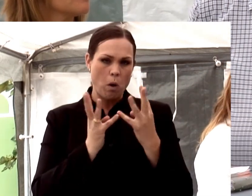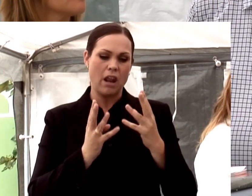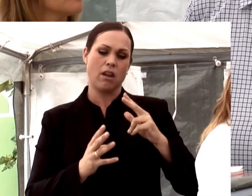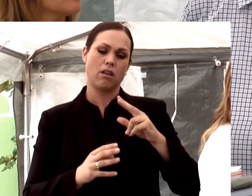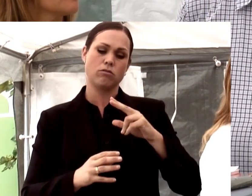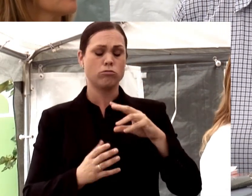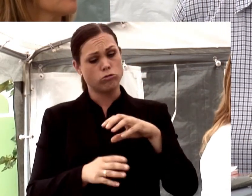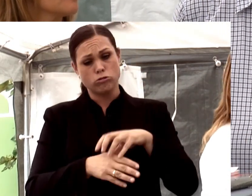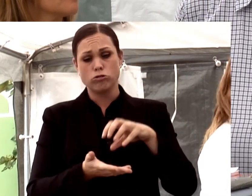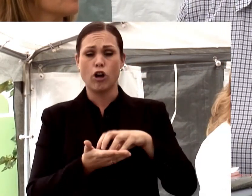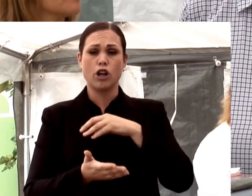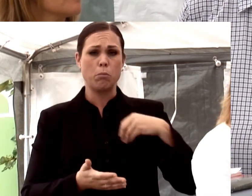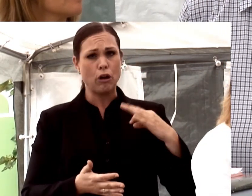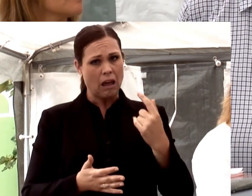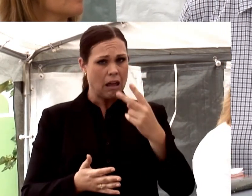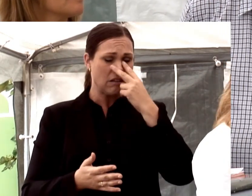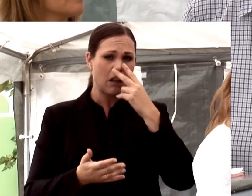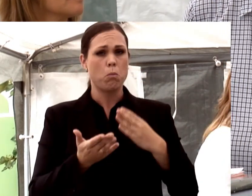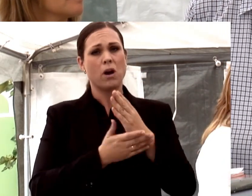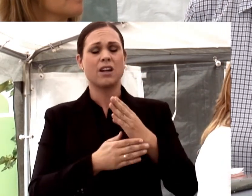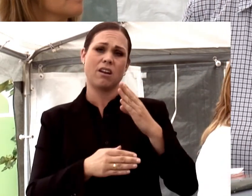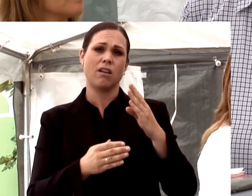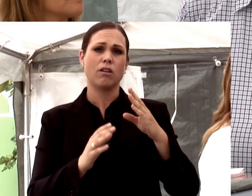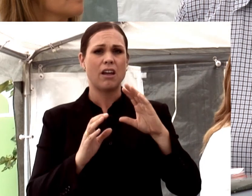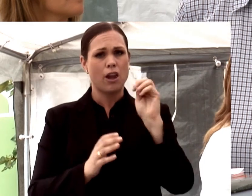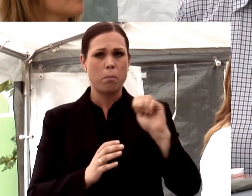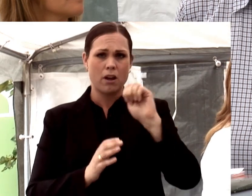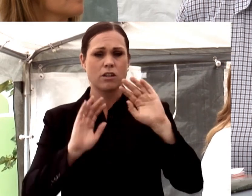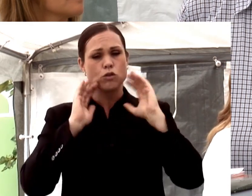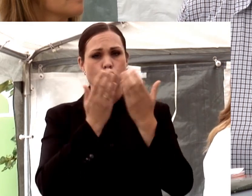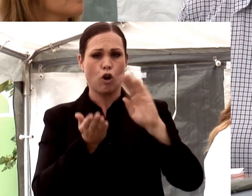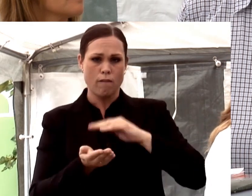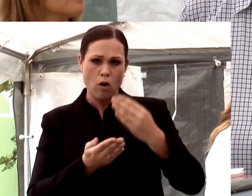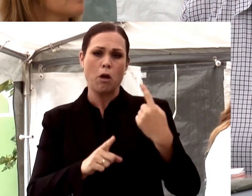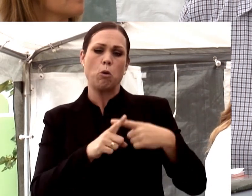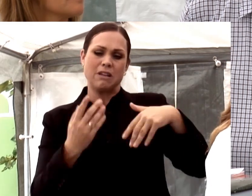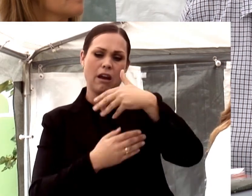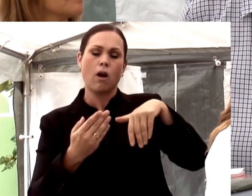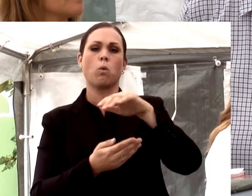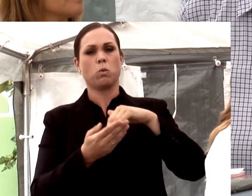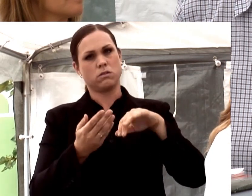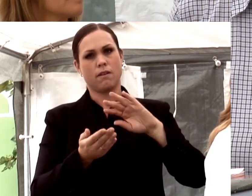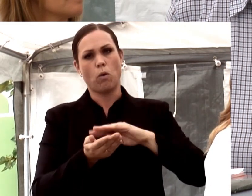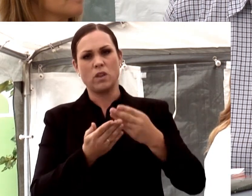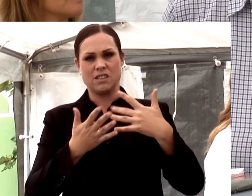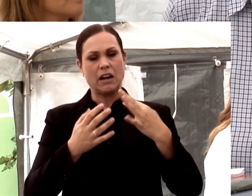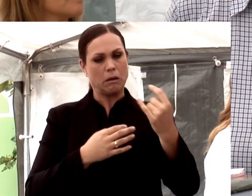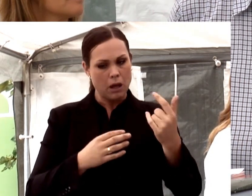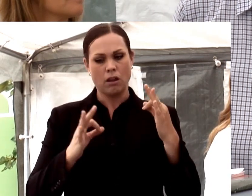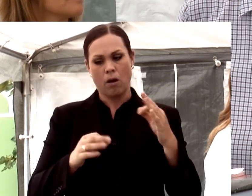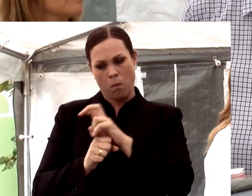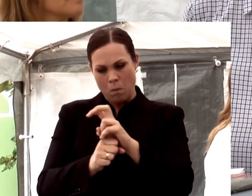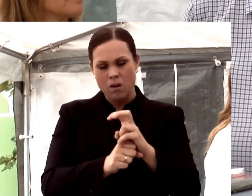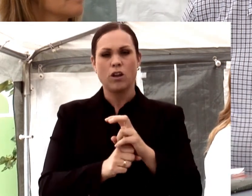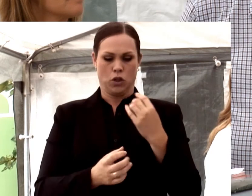genomför europeiska socialfondens verksamhet i Sverige men också europeiska integrationsfondens verksamhet. Just i år har vi ett litet